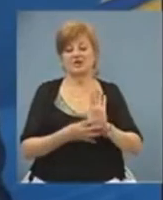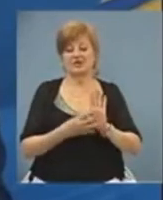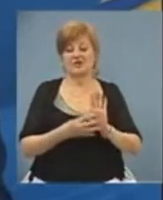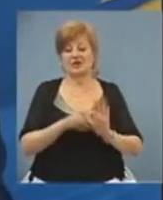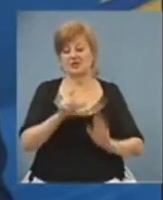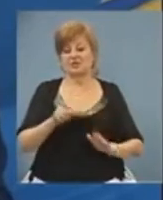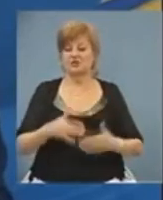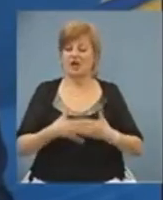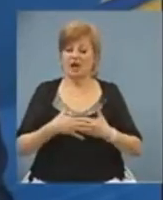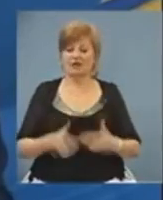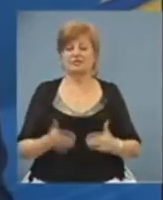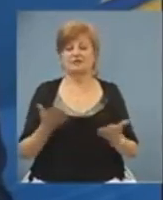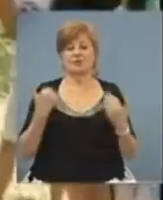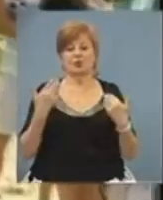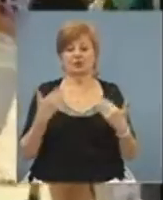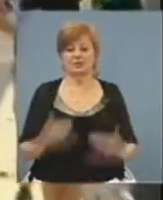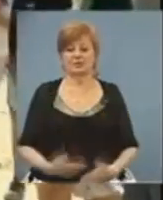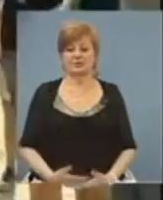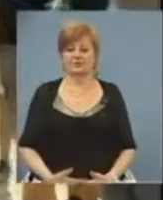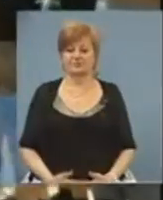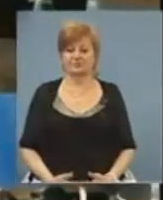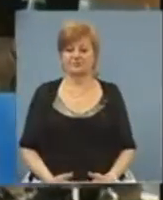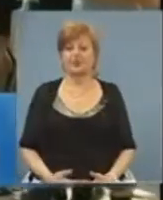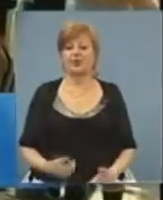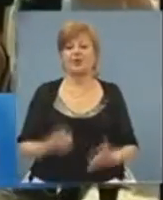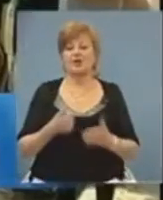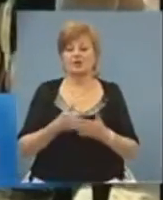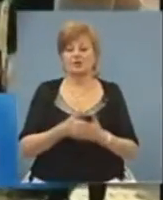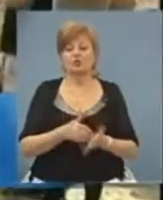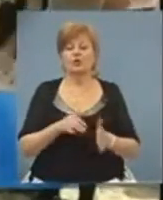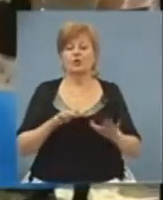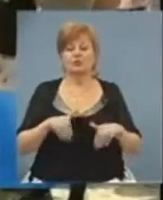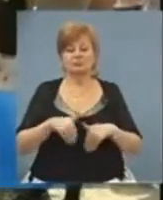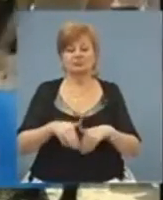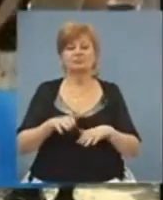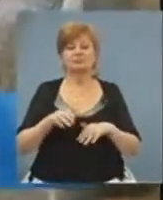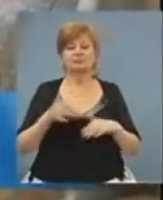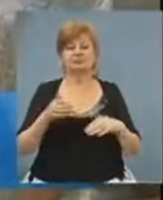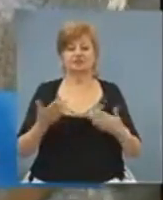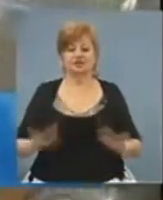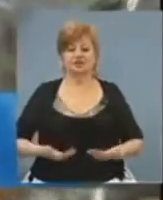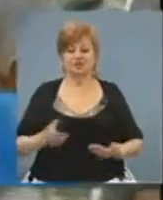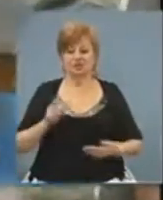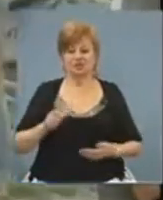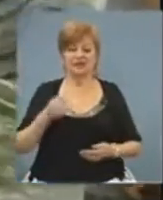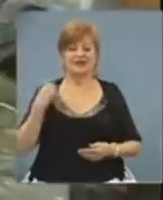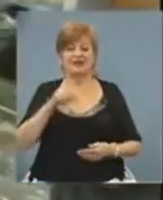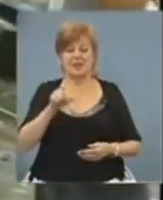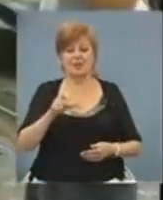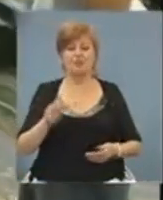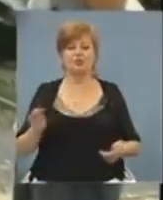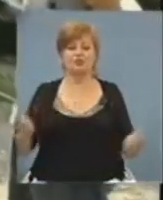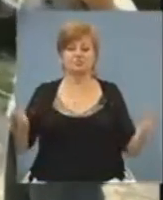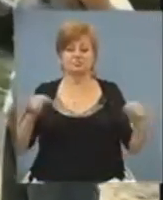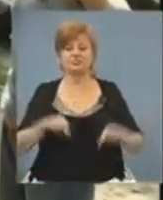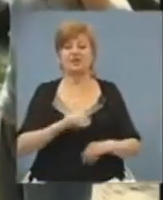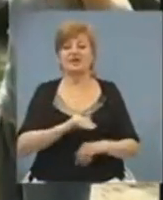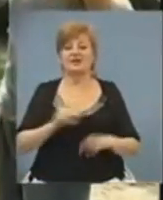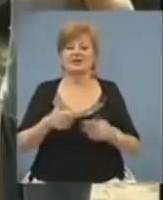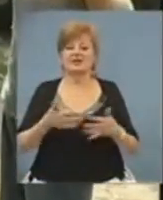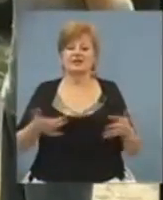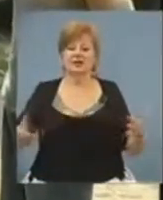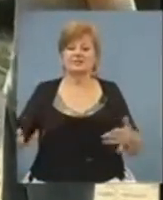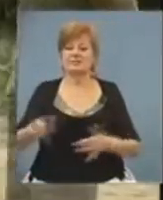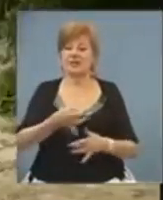прихильників активного дозвілля. До ритму похідного життя долучилися не тільки юні запоріжці, а й дітлахи з усього регіону та